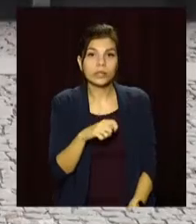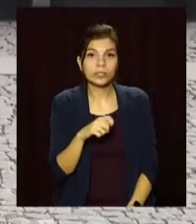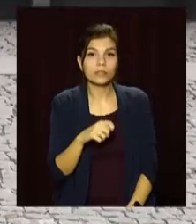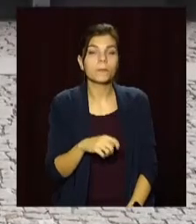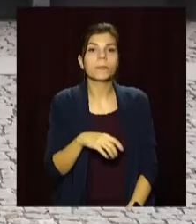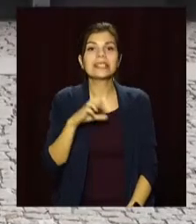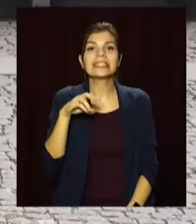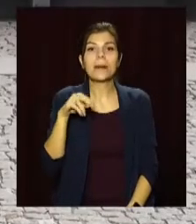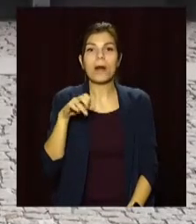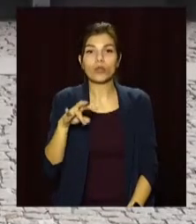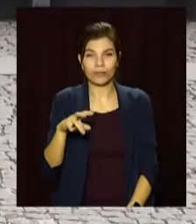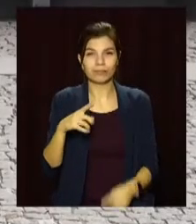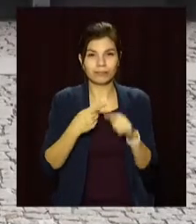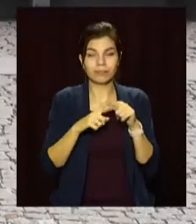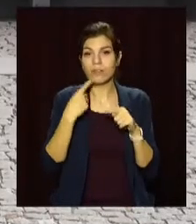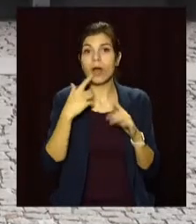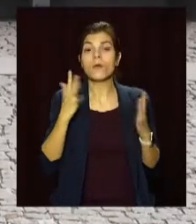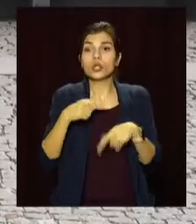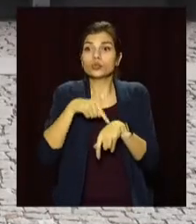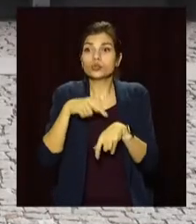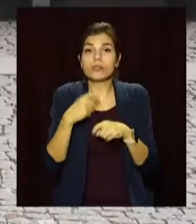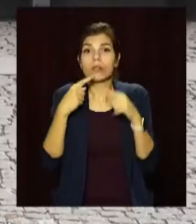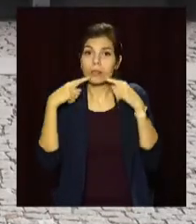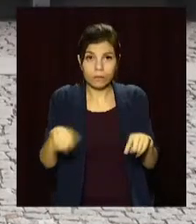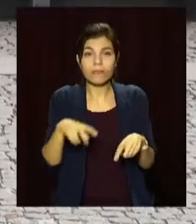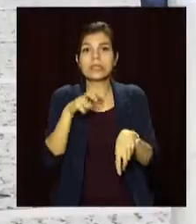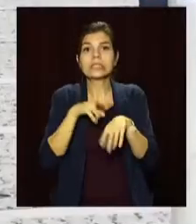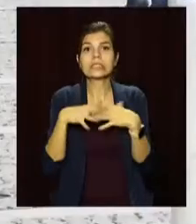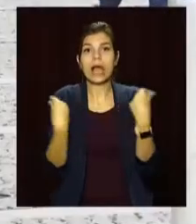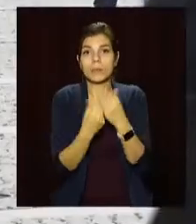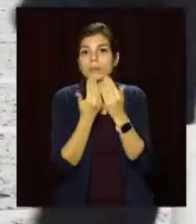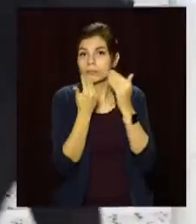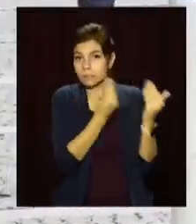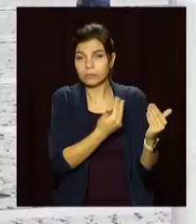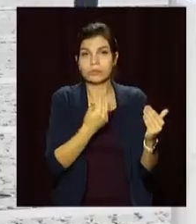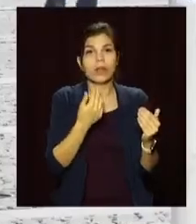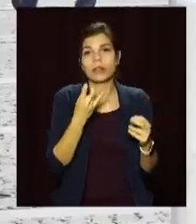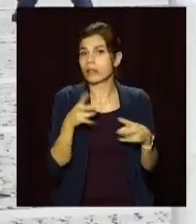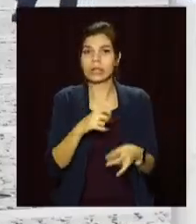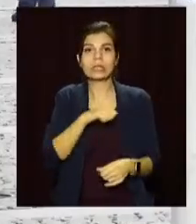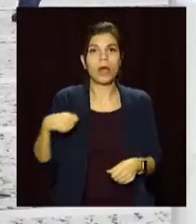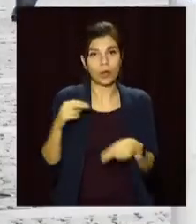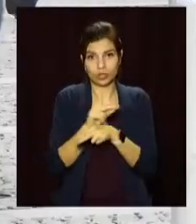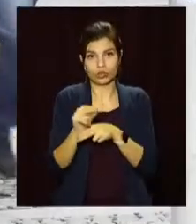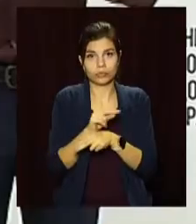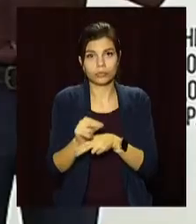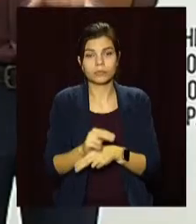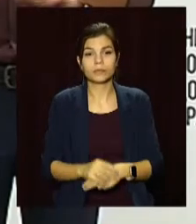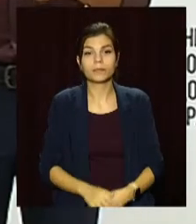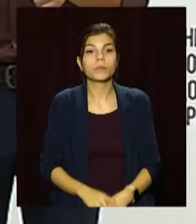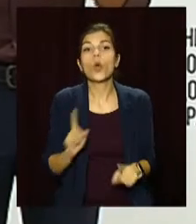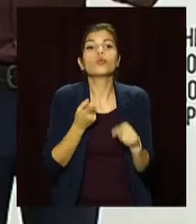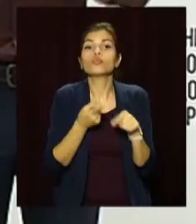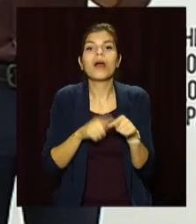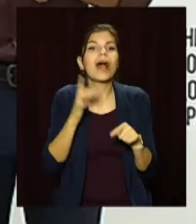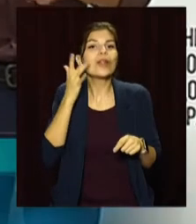Максим Степанов просить при перших симптомах звертатися до сімейних лікарів і не займатися самолікуванням. Що таке